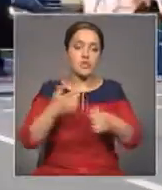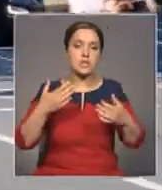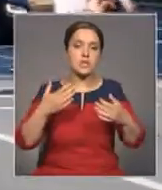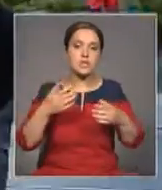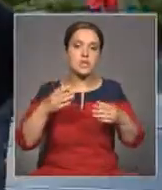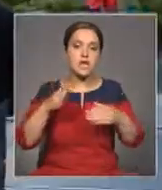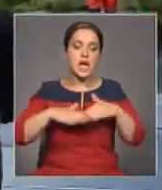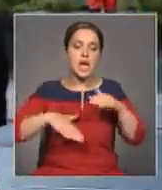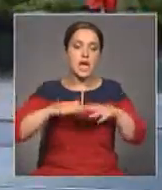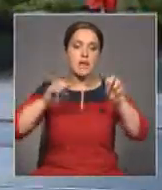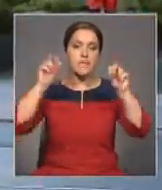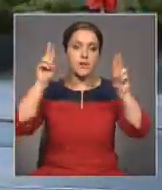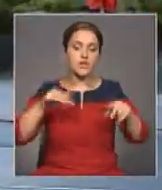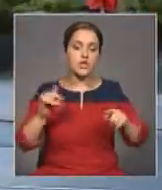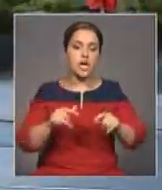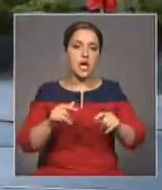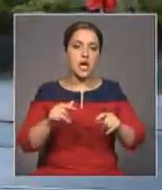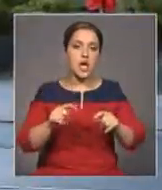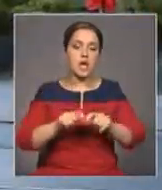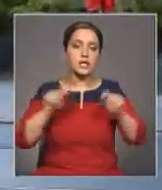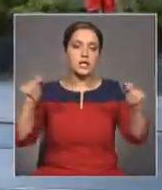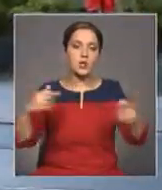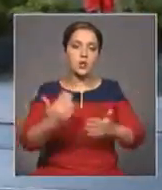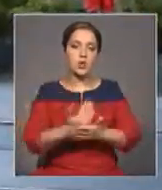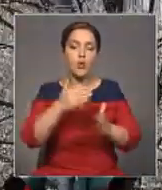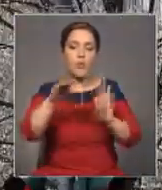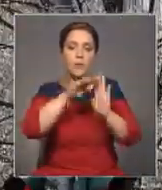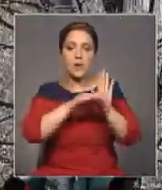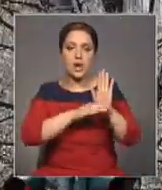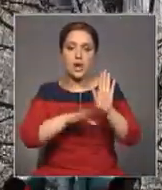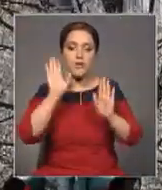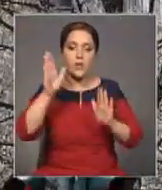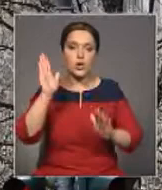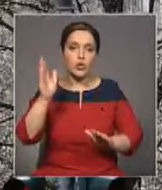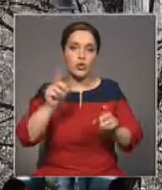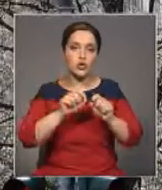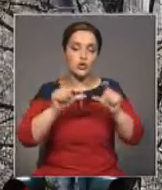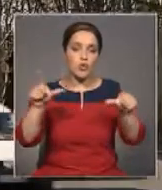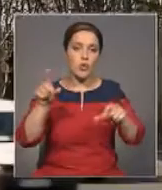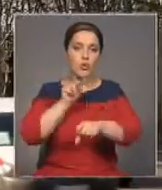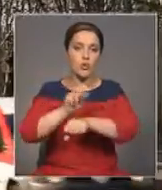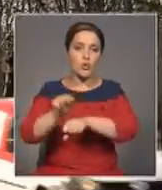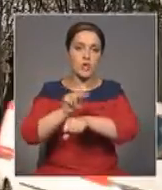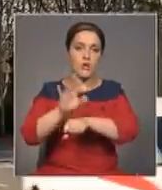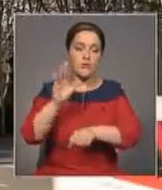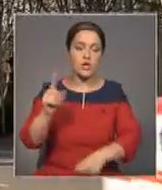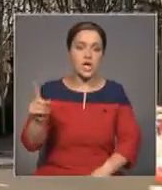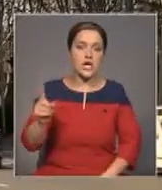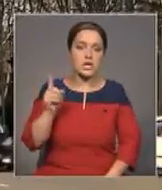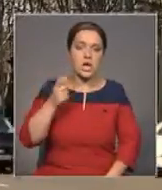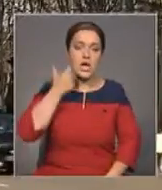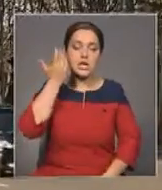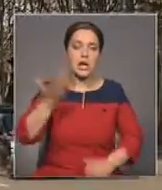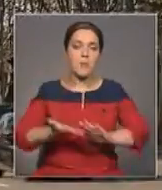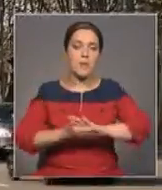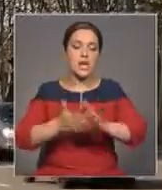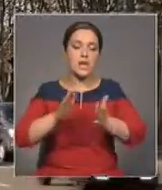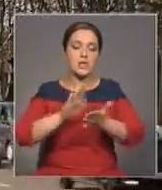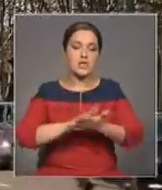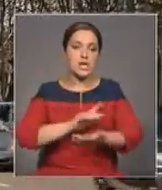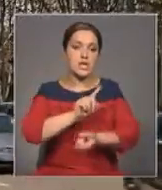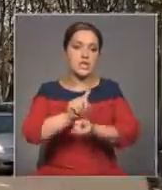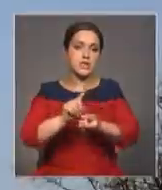правительство запустило новую программу профессиональной ориентации для школьников. В ожидании, когда же ситуация изменится, немецкие